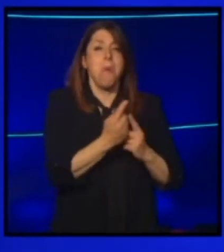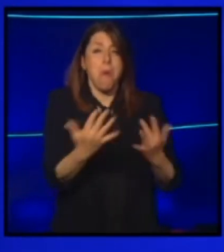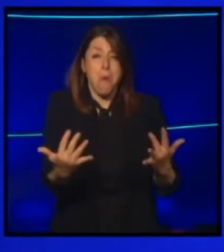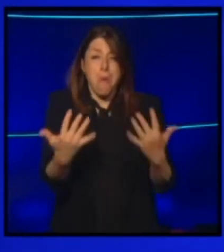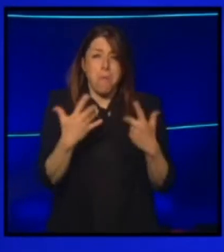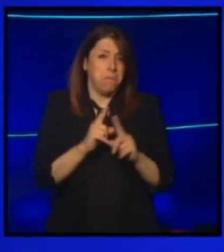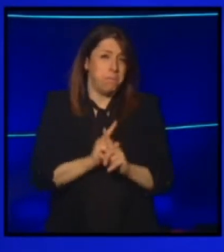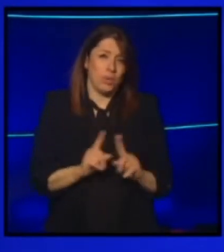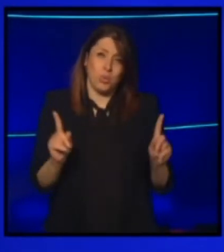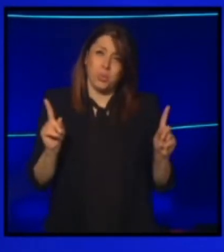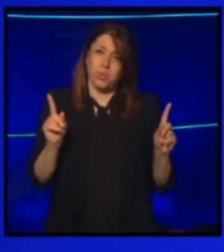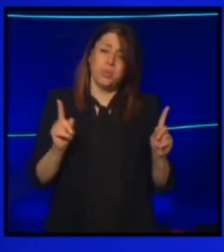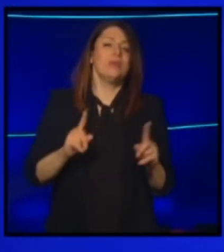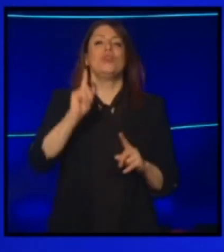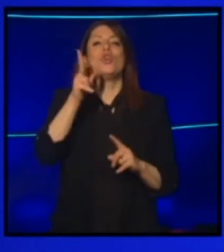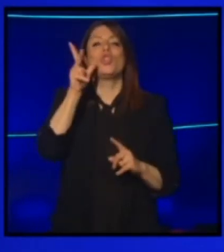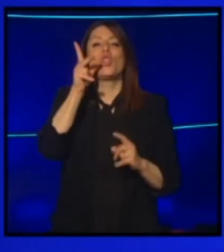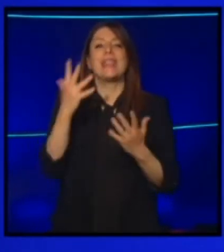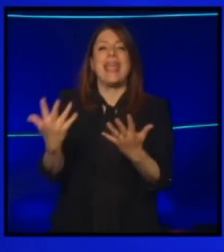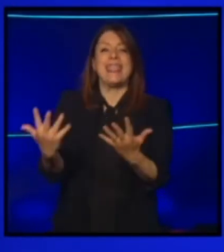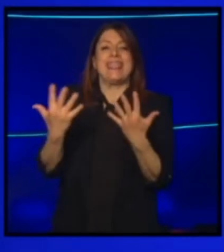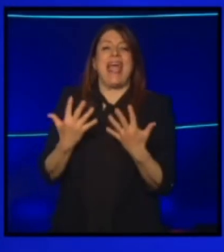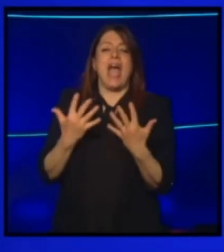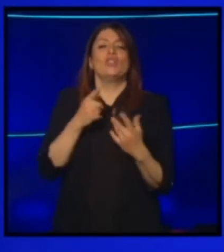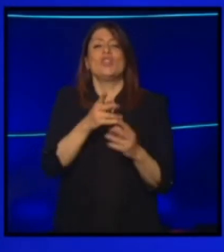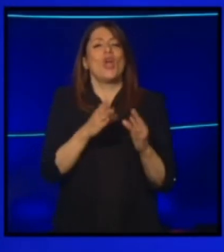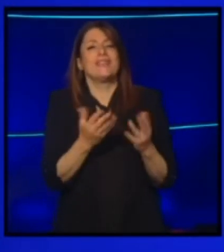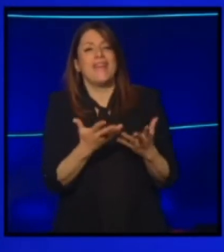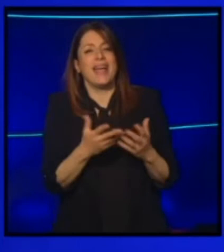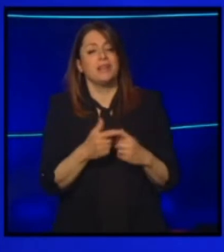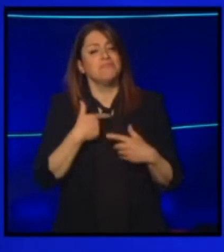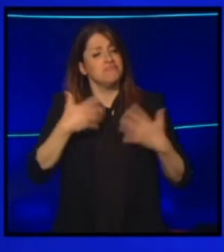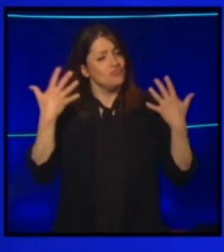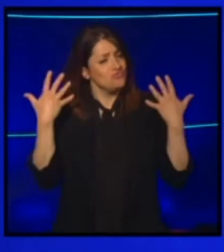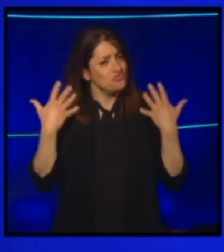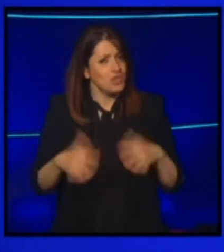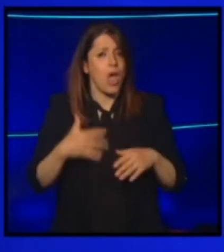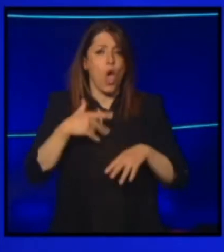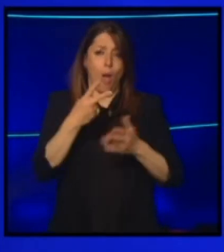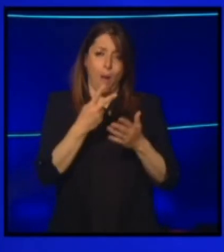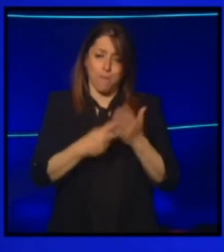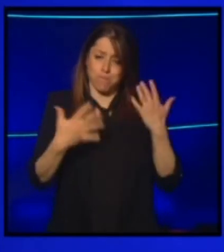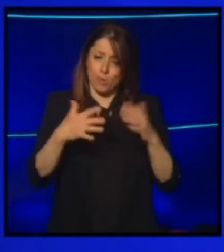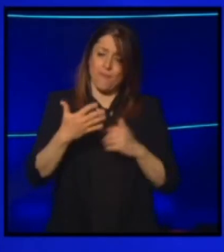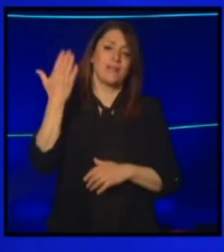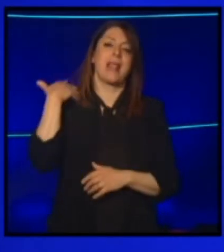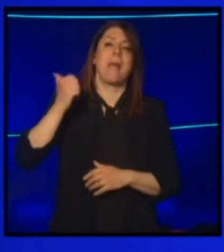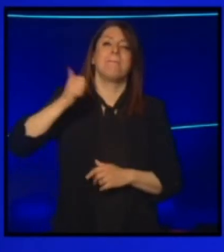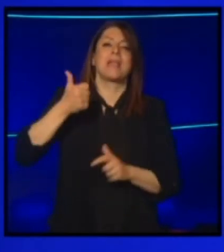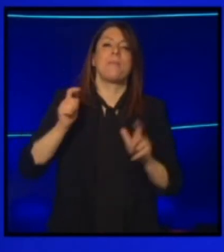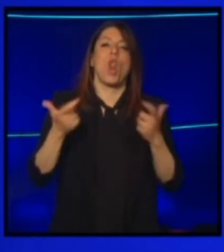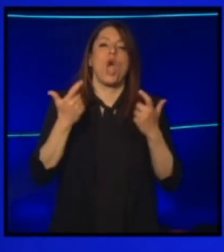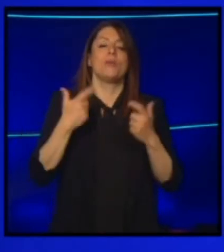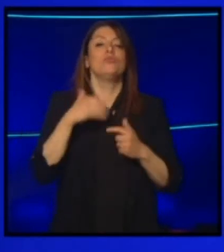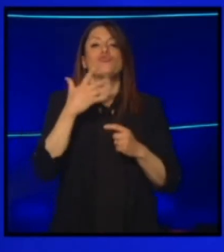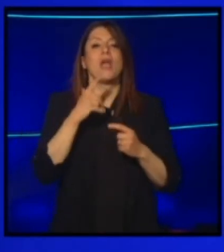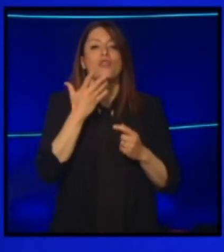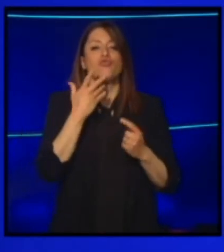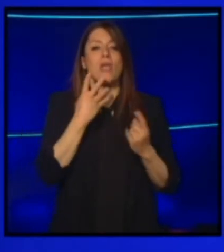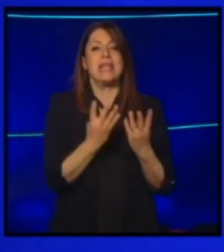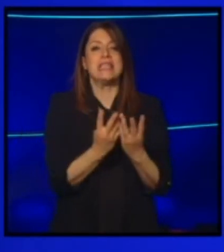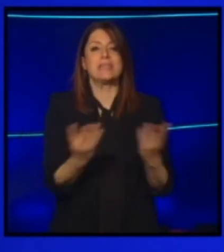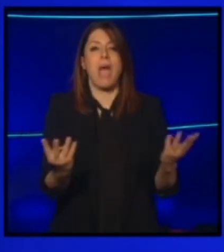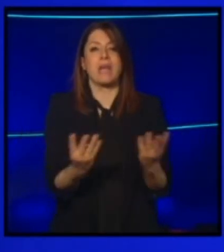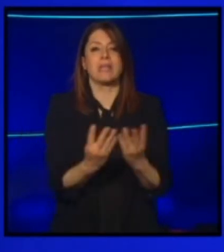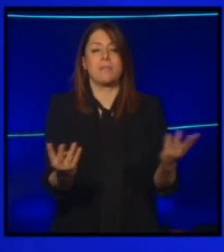un gruppo di 10 donne, voi come fate? Abbiamo già fatto, abbiamo già sperimentato con il primo locco d'anno, mettiamo delle sbarre avanti con dei